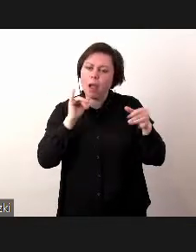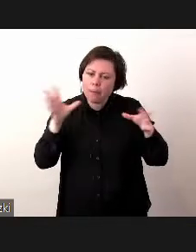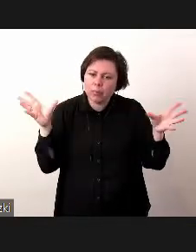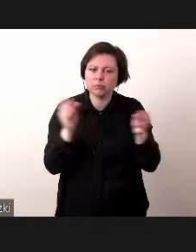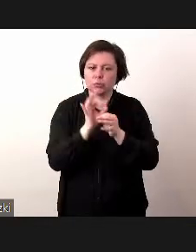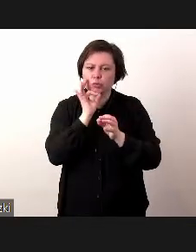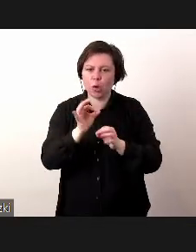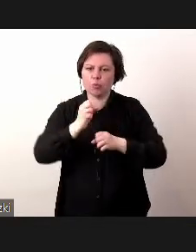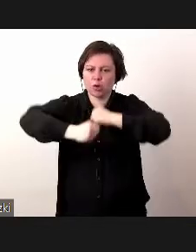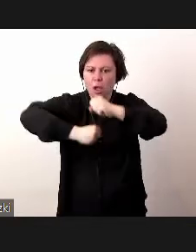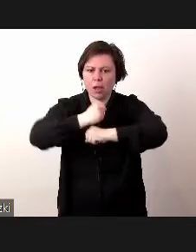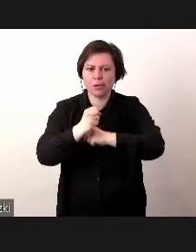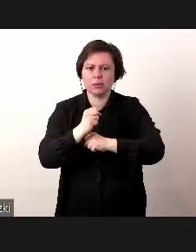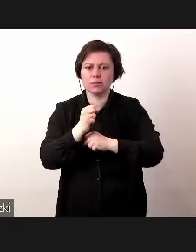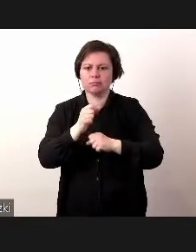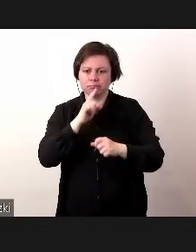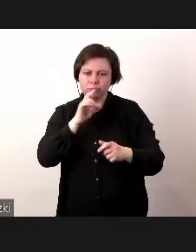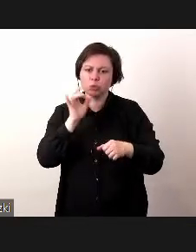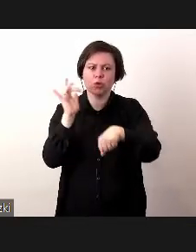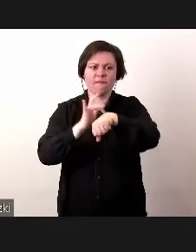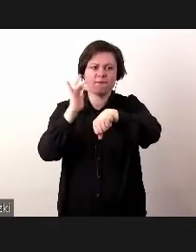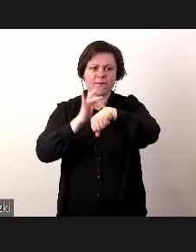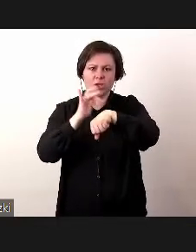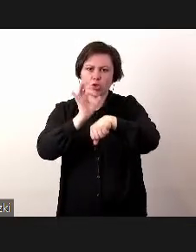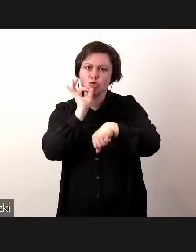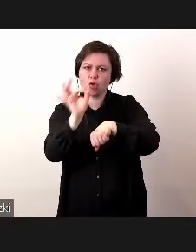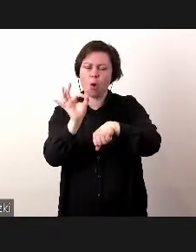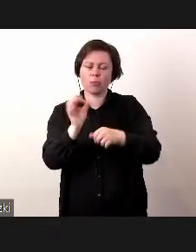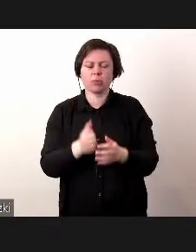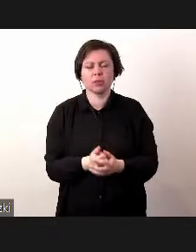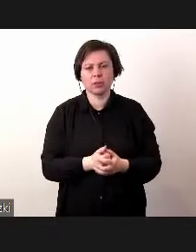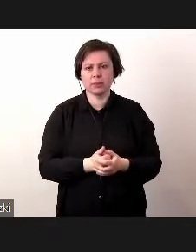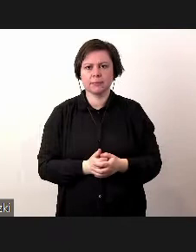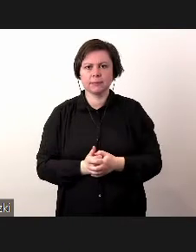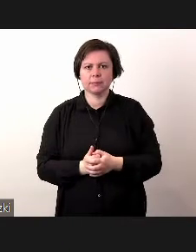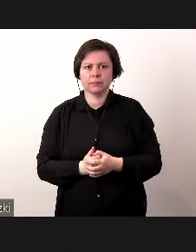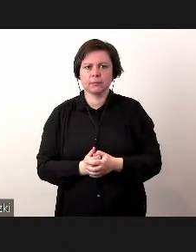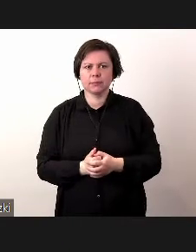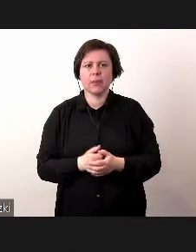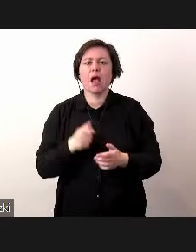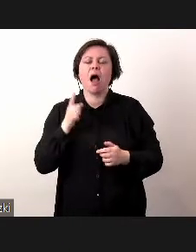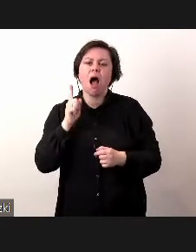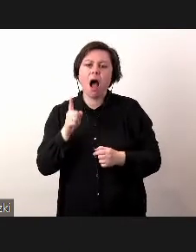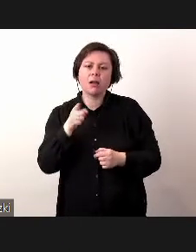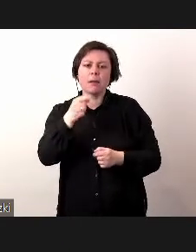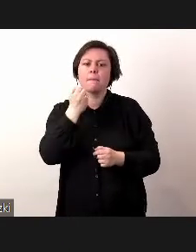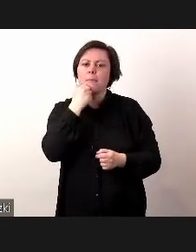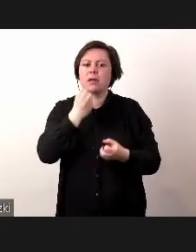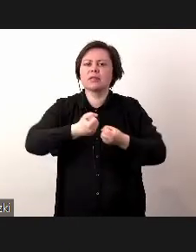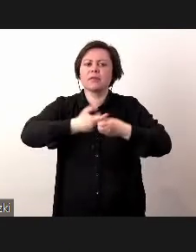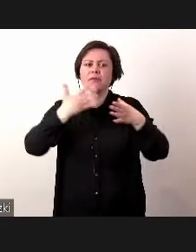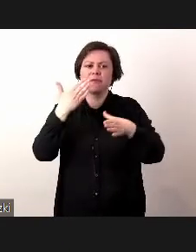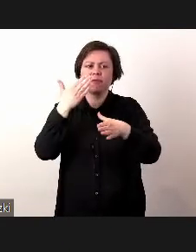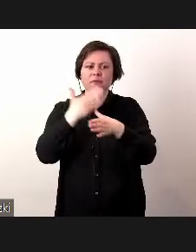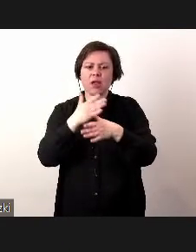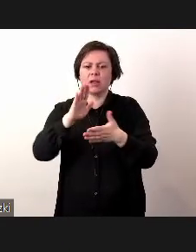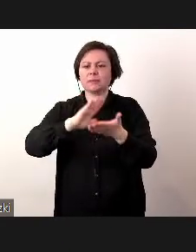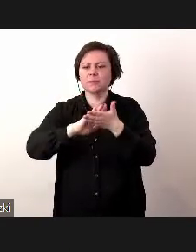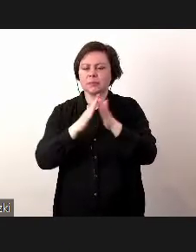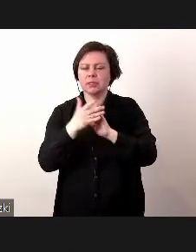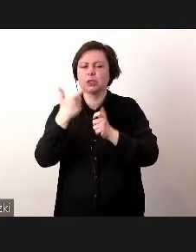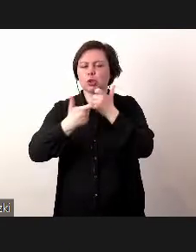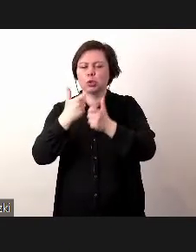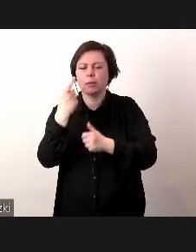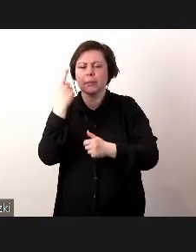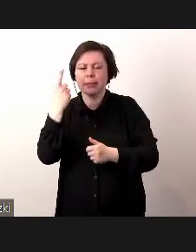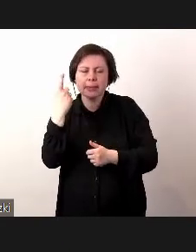wydajny, to powiedzmy sobie szczerze i niestety tutaj bardzo wiele firm na rynku popełnia jedno